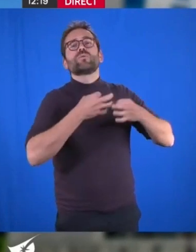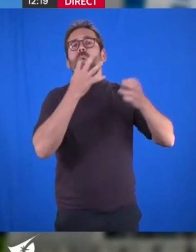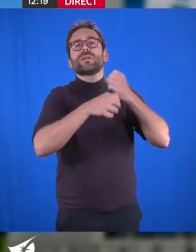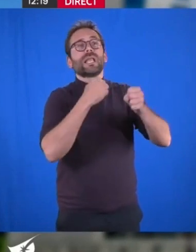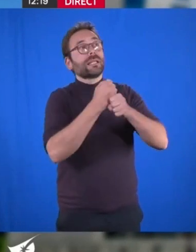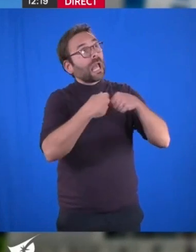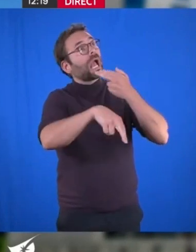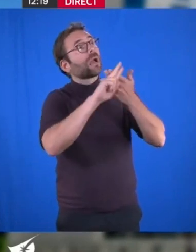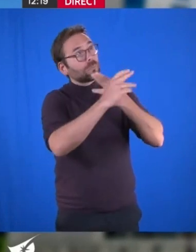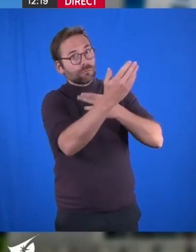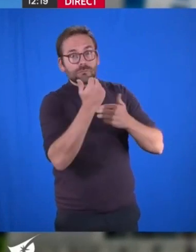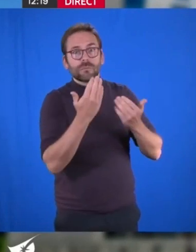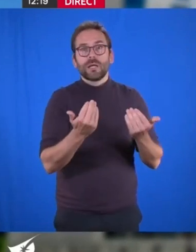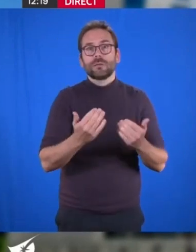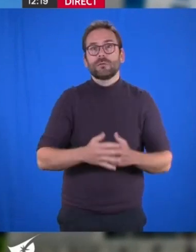Merci.